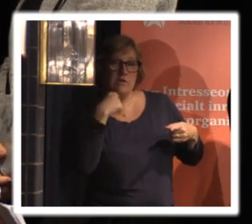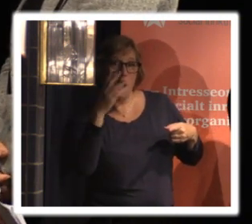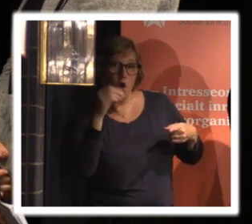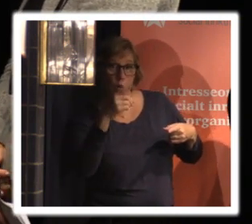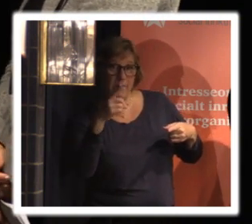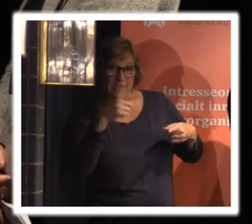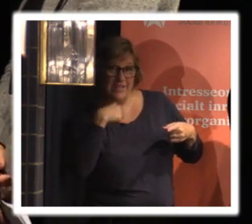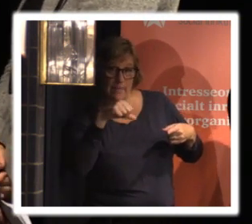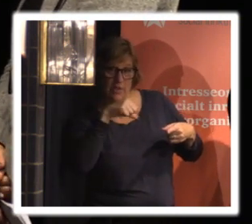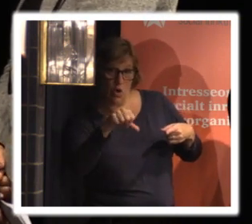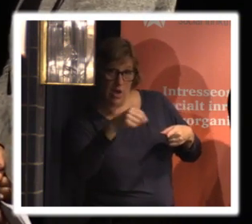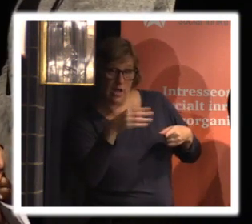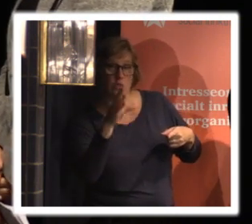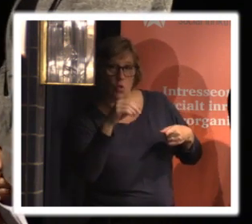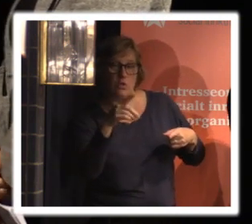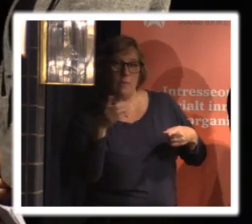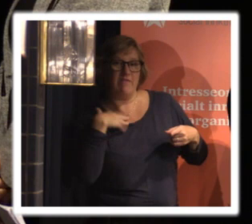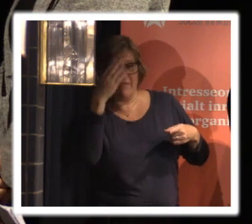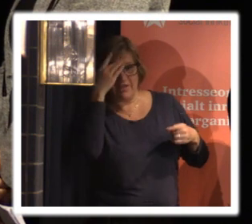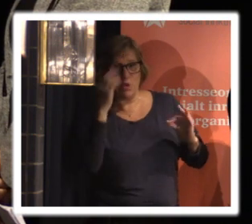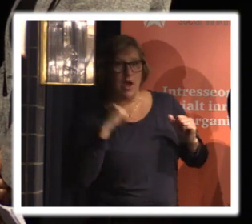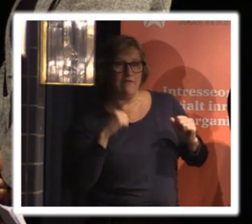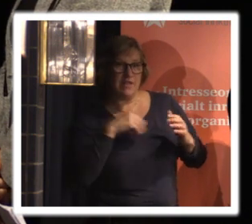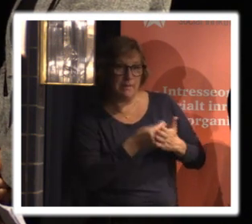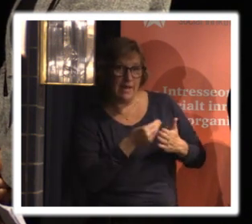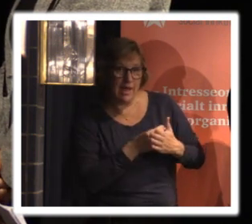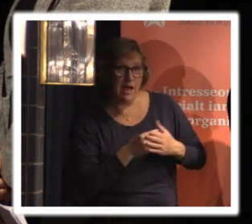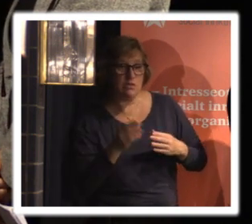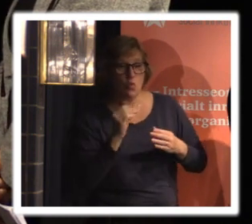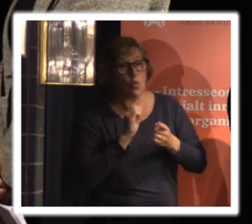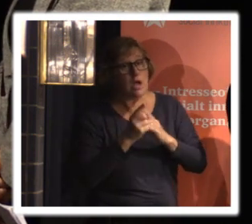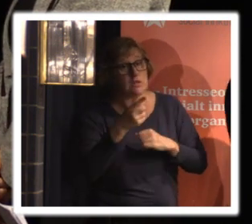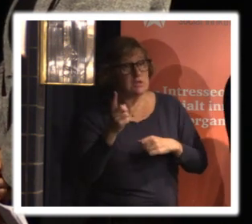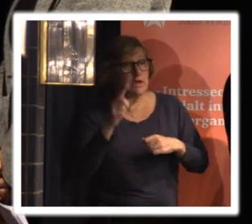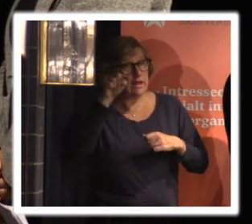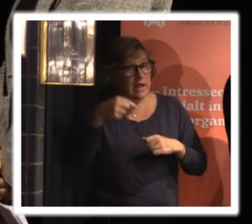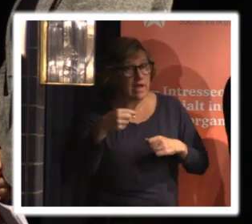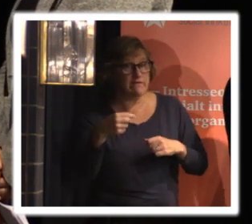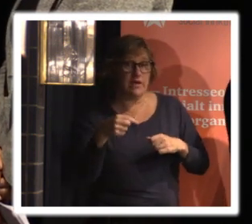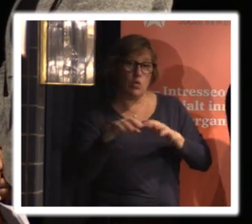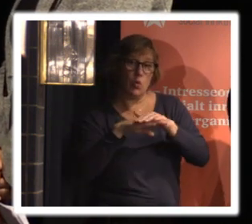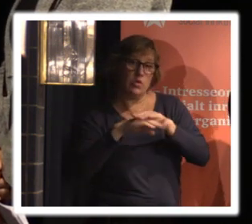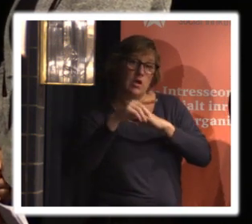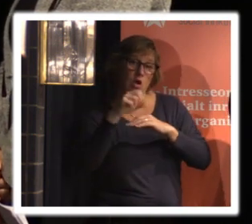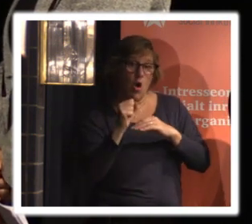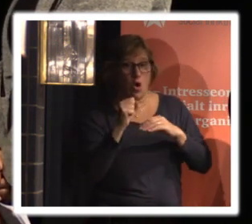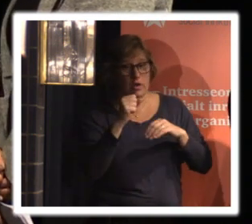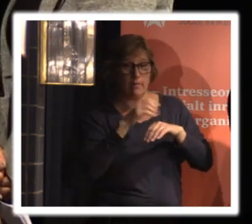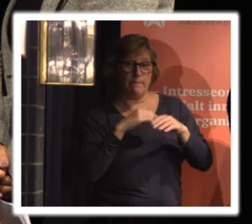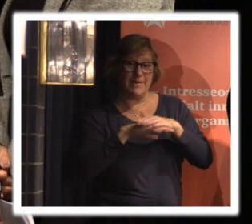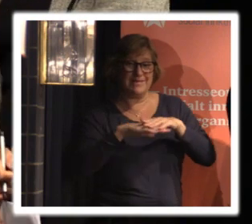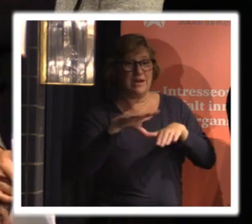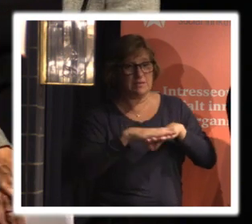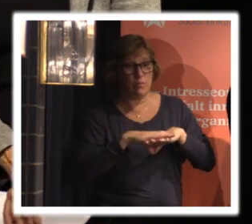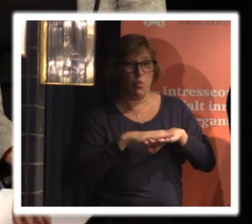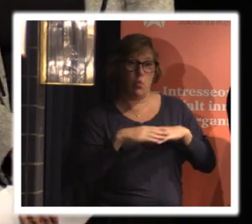uppgifter om vad ni använder pengarna till och i det fallet kanske de kräver att det underlaget baseras på någon typ av personuppgifter